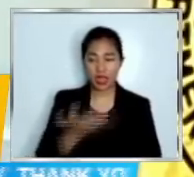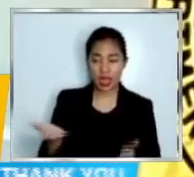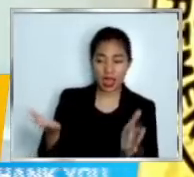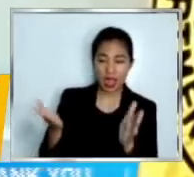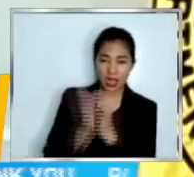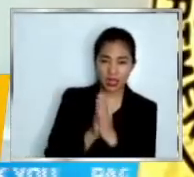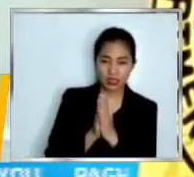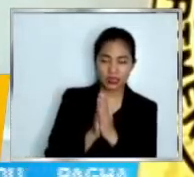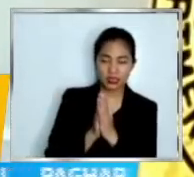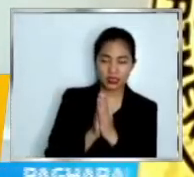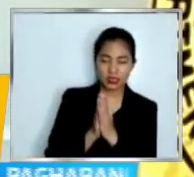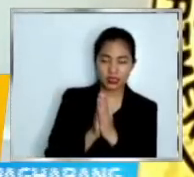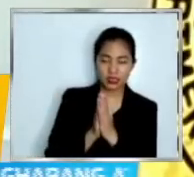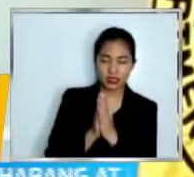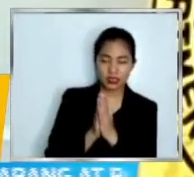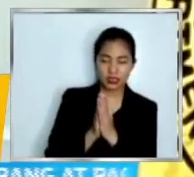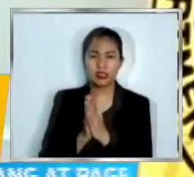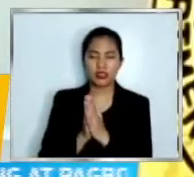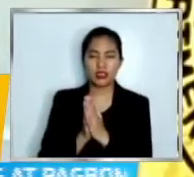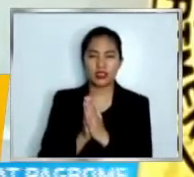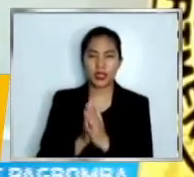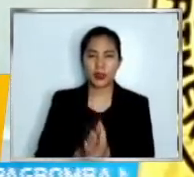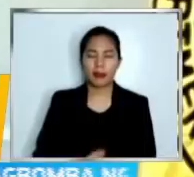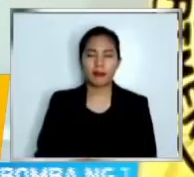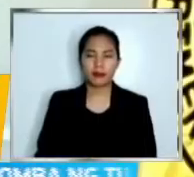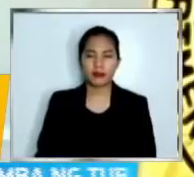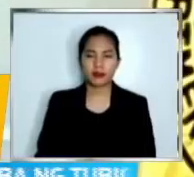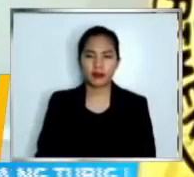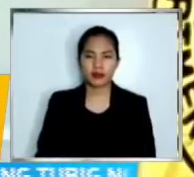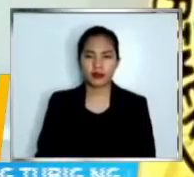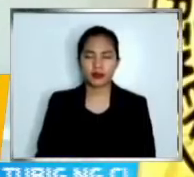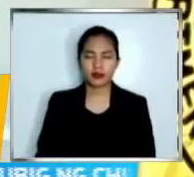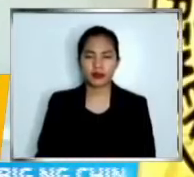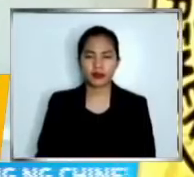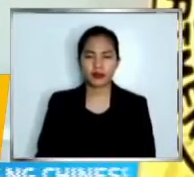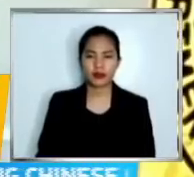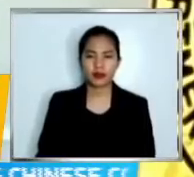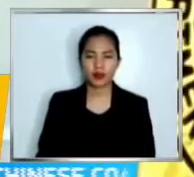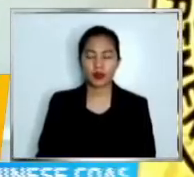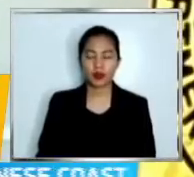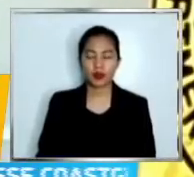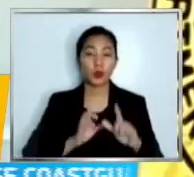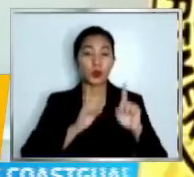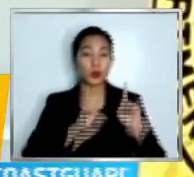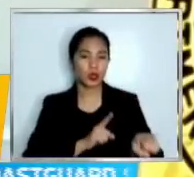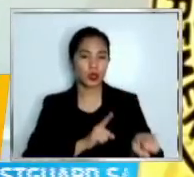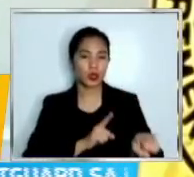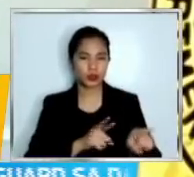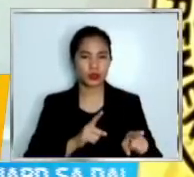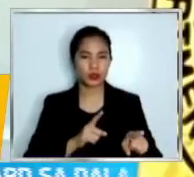Committee of the Senate para sagutin yung mga